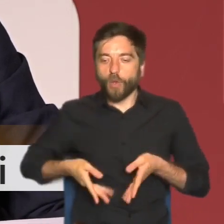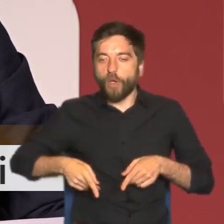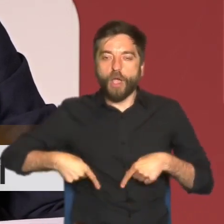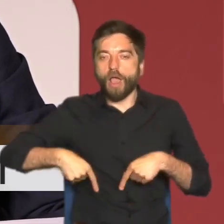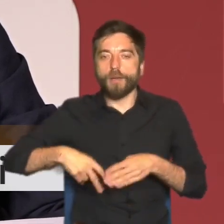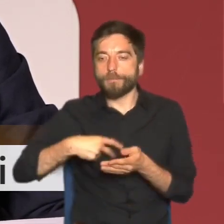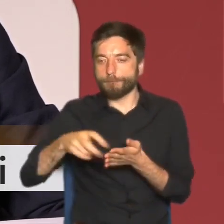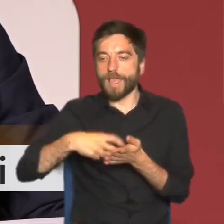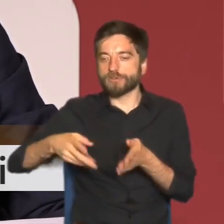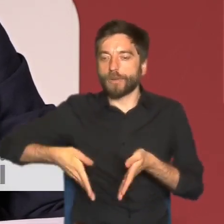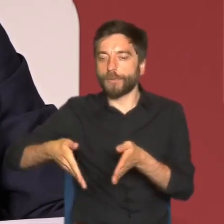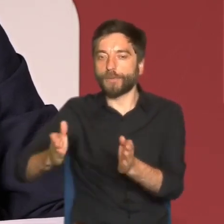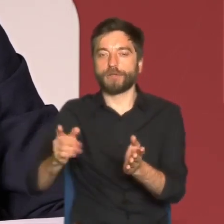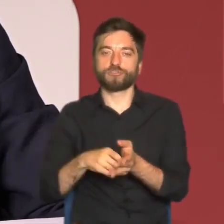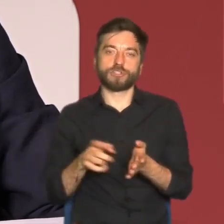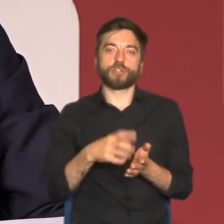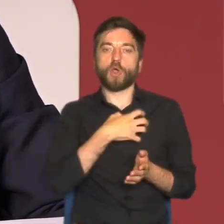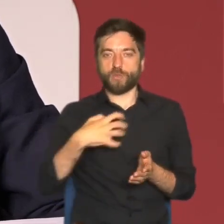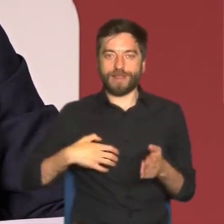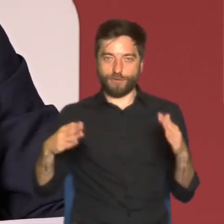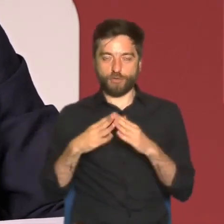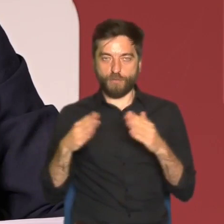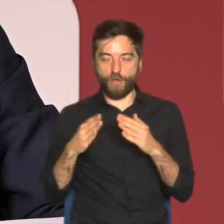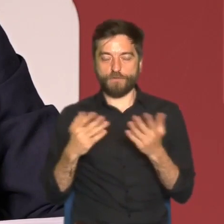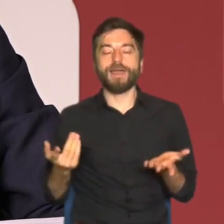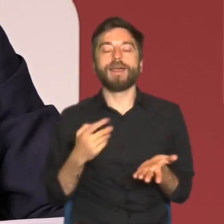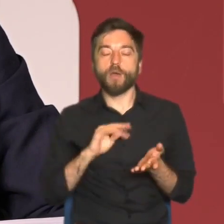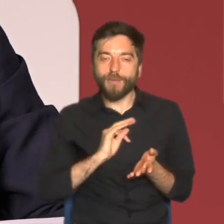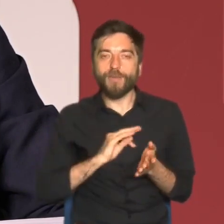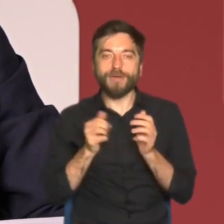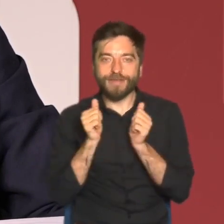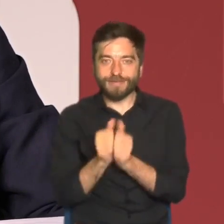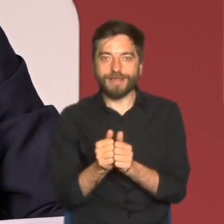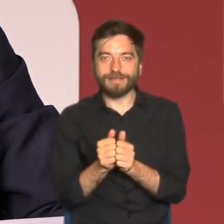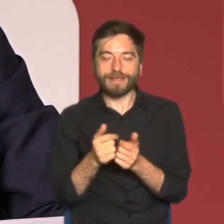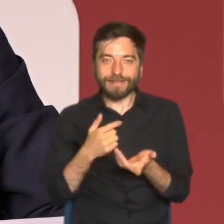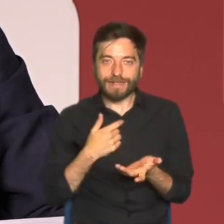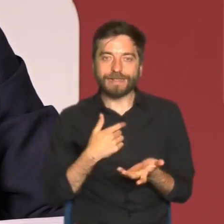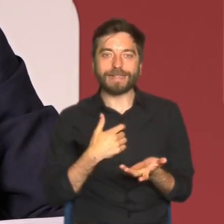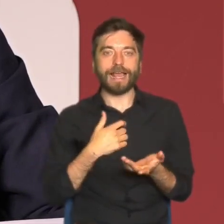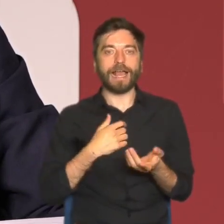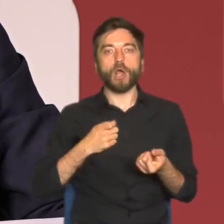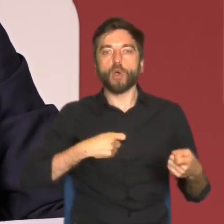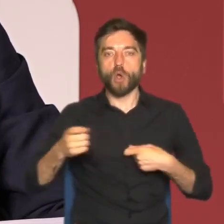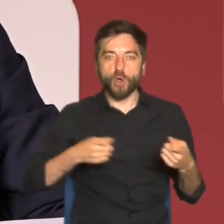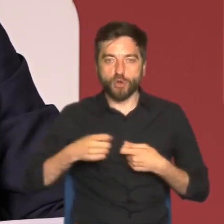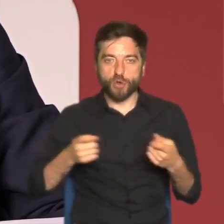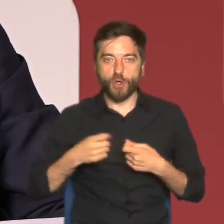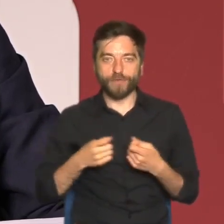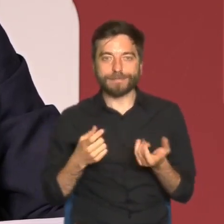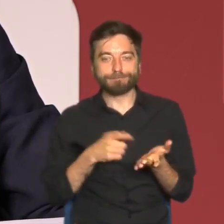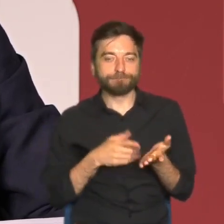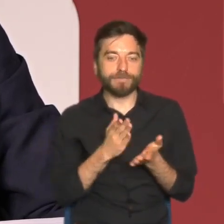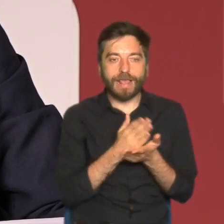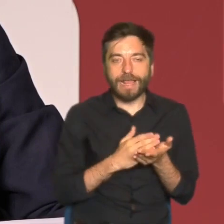perspektywy gospodarstwa domowego, dlatego że moim zadaniem miałem przyjemność koordynować taki komponent